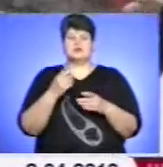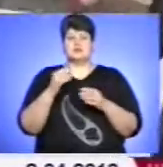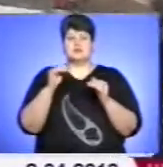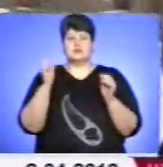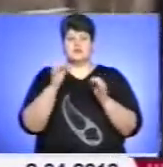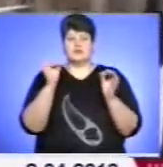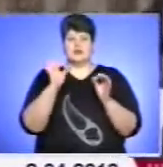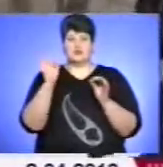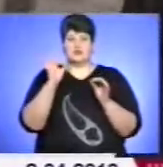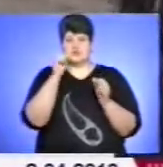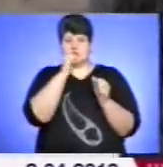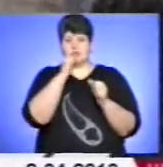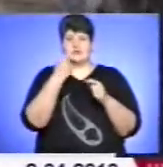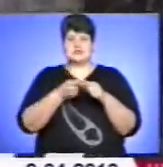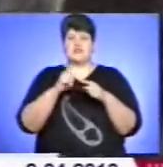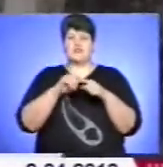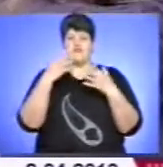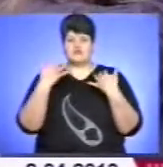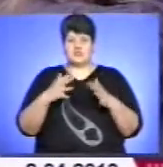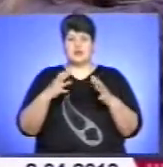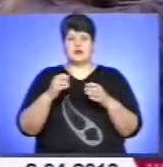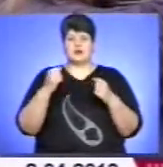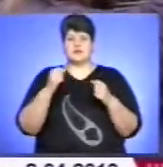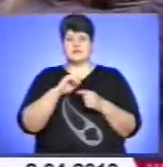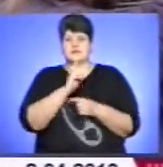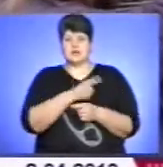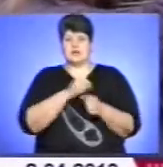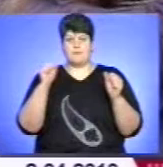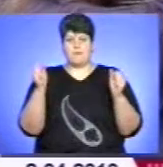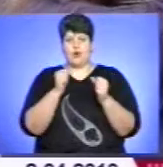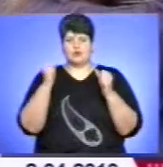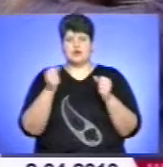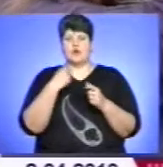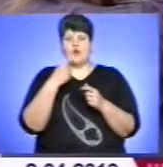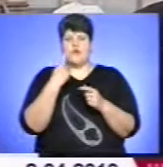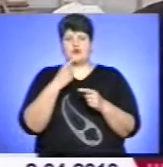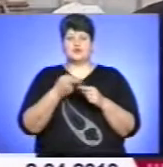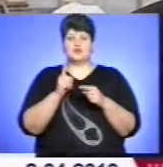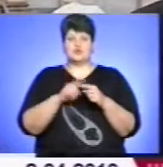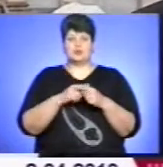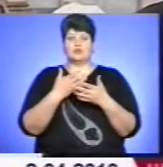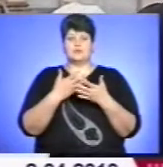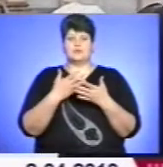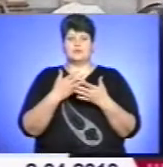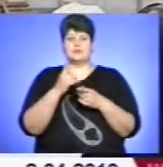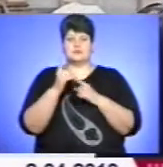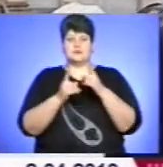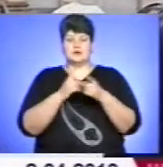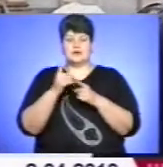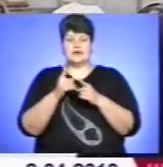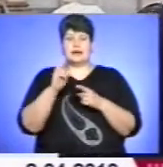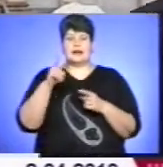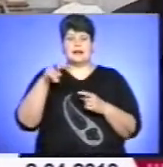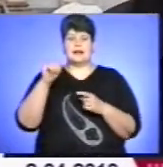заговорити вже про глобальне похолодання. Професор Любомир Царик пояснює таку погоду циклічністю клімату. Клімат